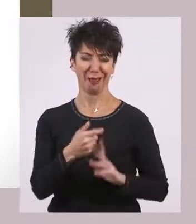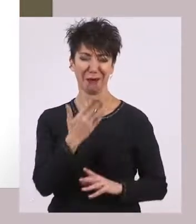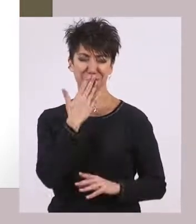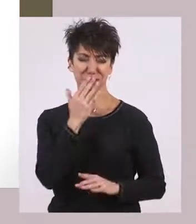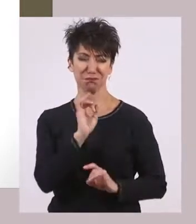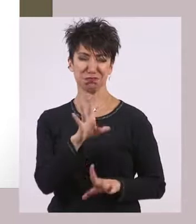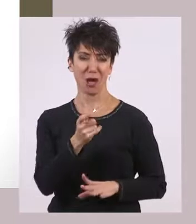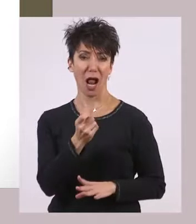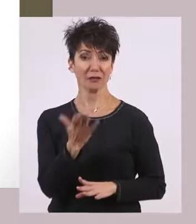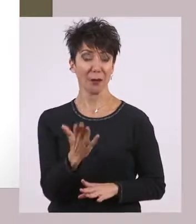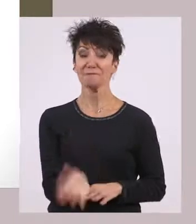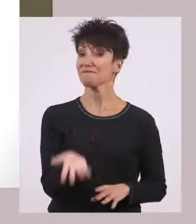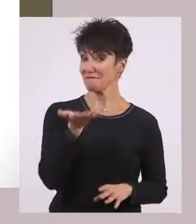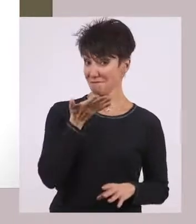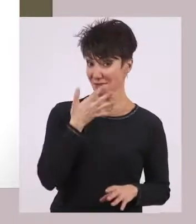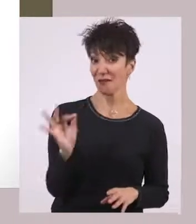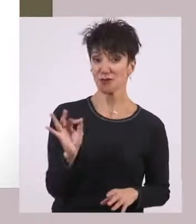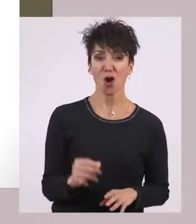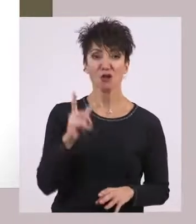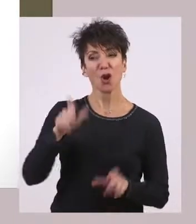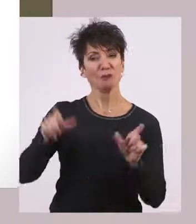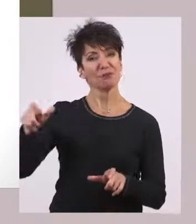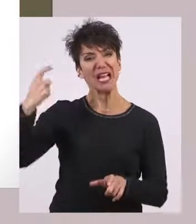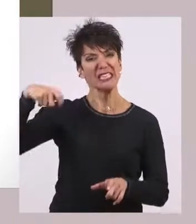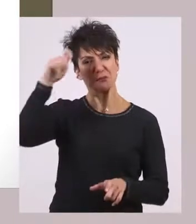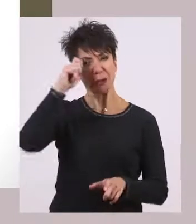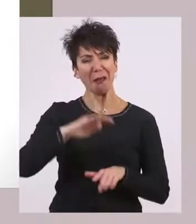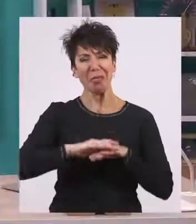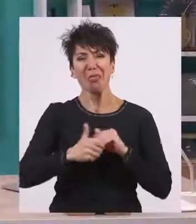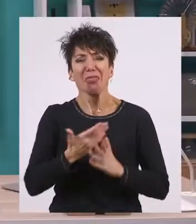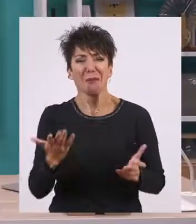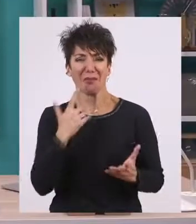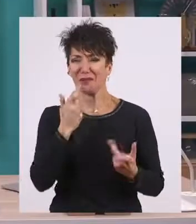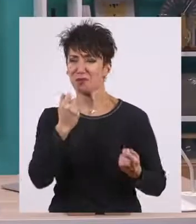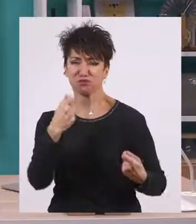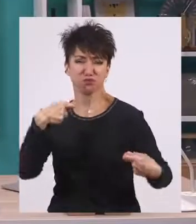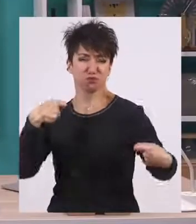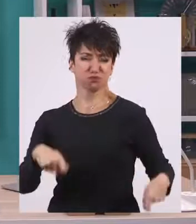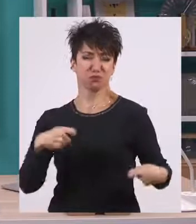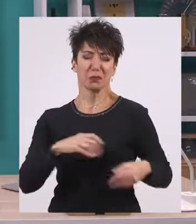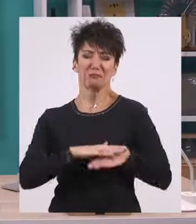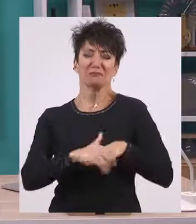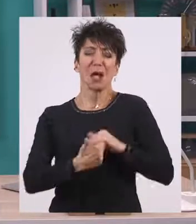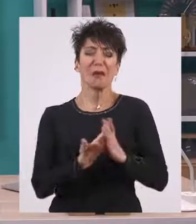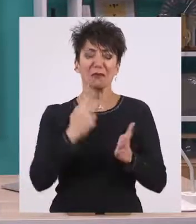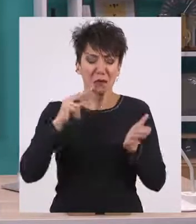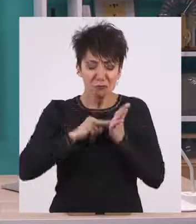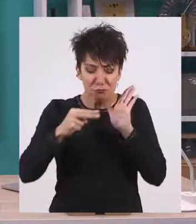Και γι' αυτό οι Σπαρτιάτες δεν ενδιαφέρονταν ποτέ για την πολυτέλεια. Είναι ο λεγόμενος